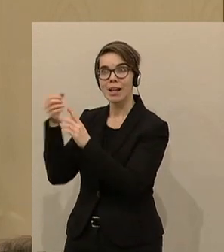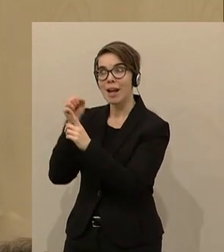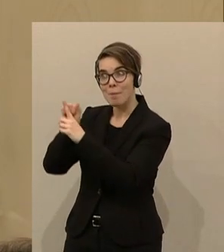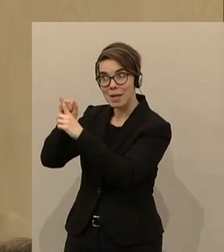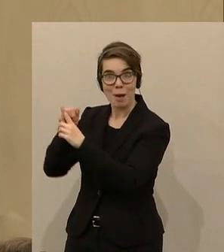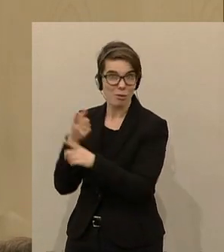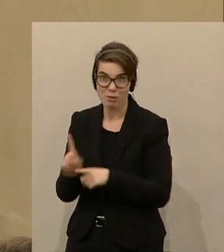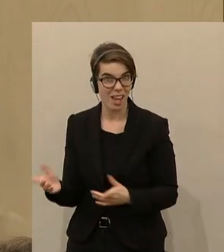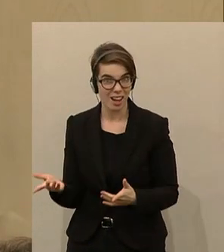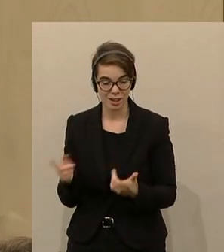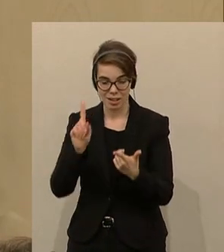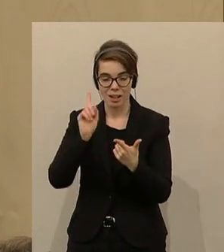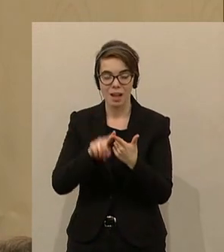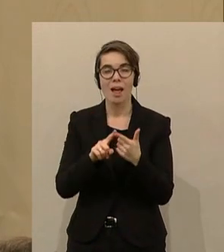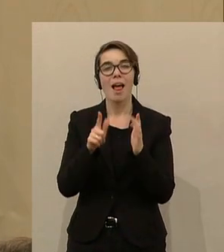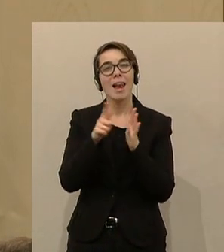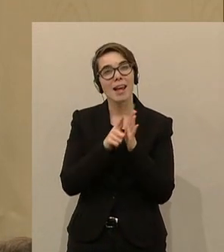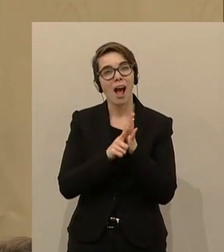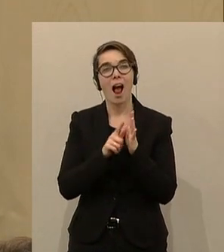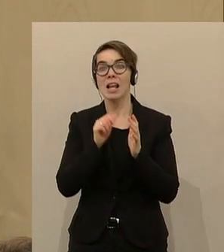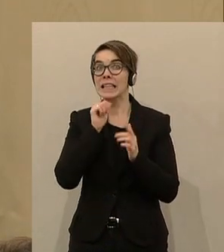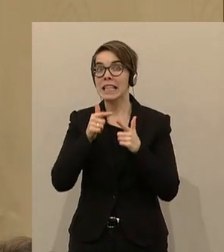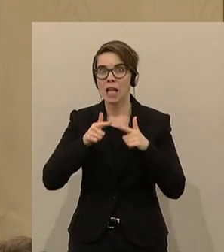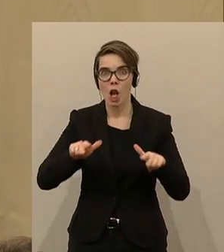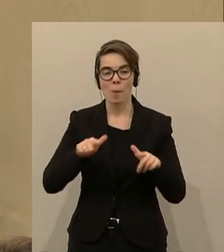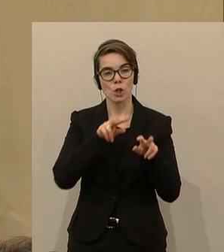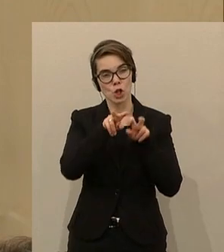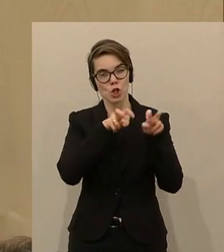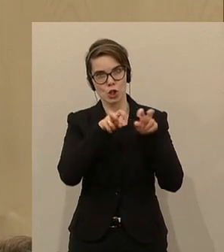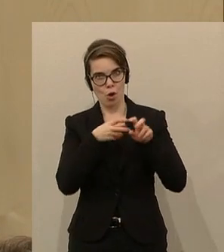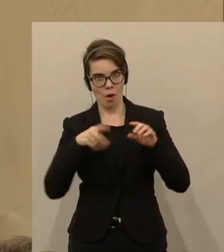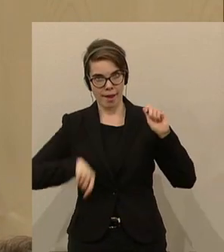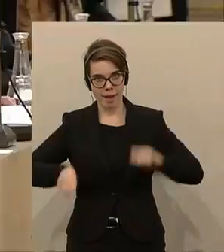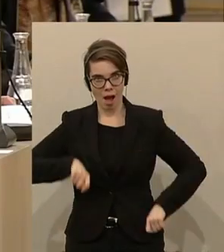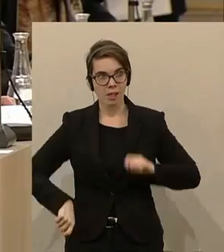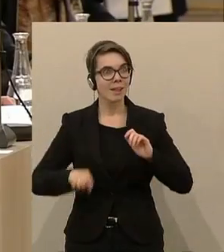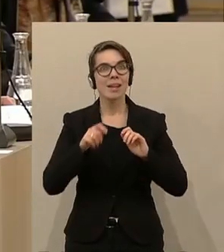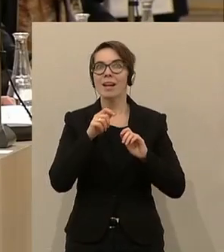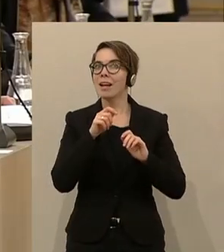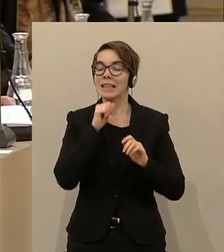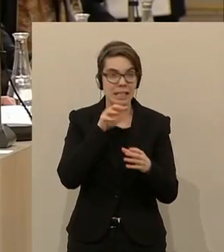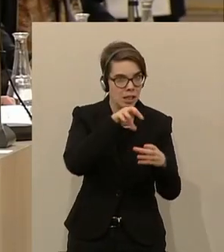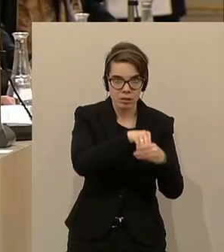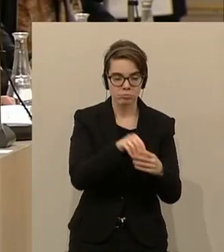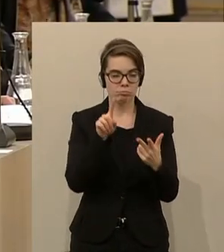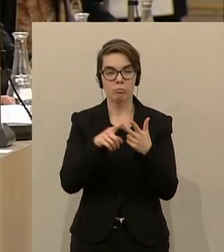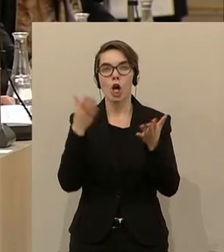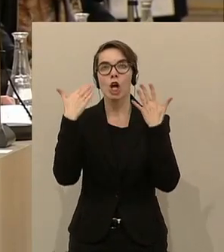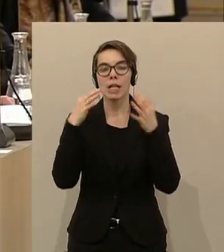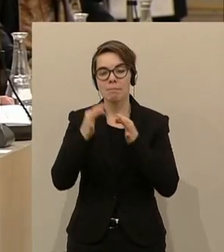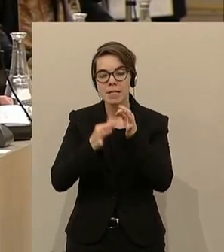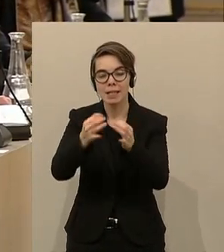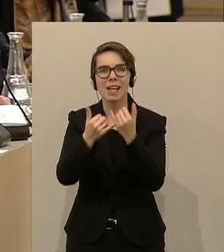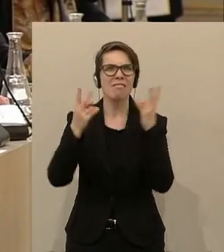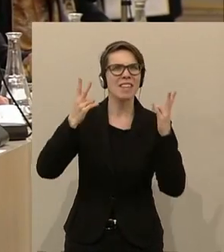Kampf gegen die illegale und illegale Steuerhinterziehung nicht mehr drinnen. Klimastrategie, wie können wir die Erhitzung